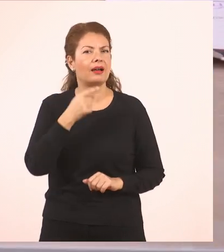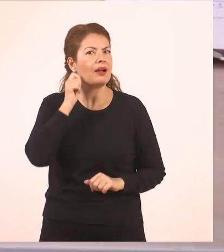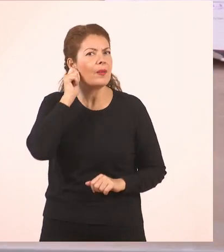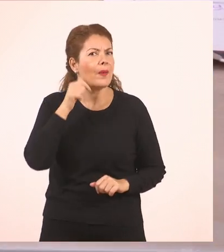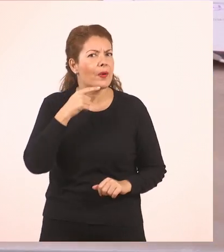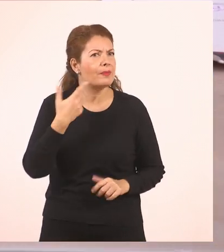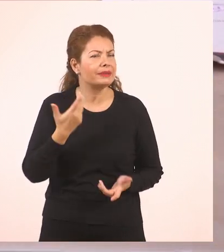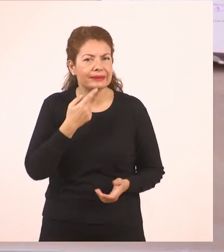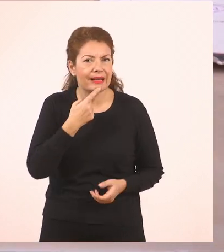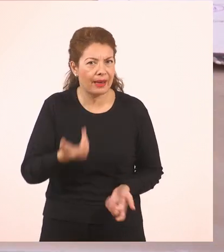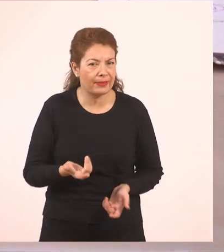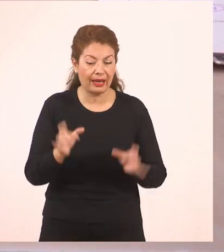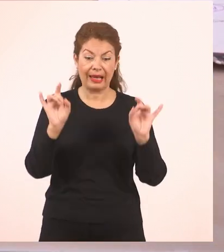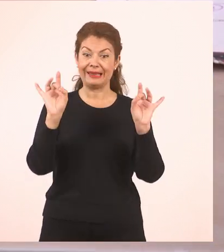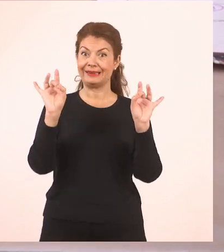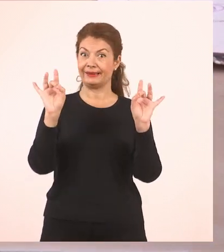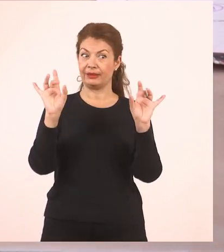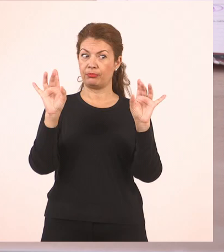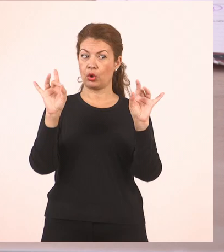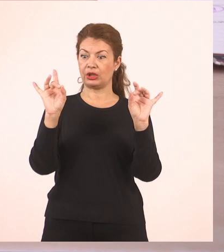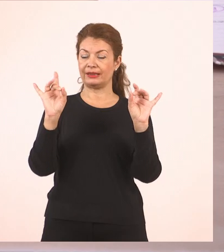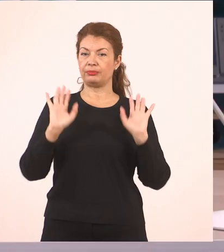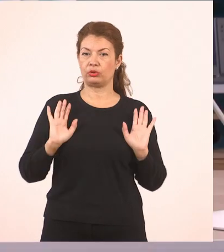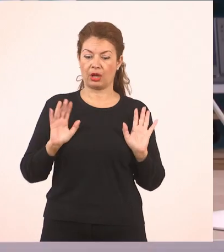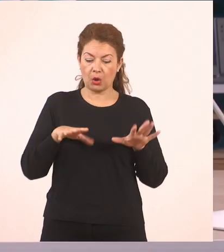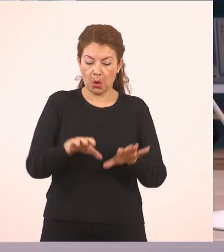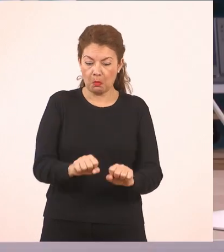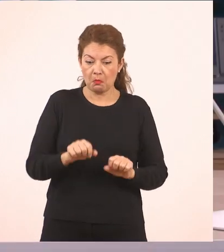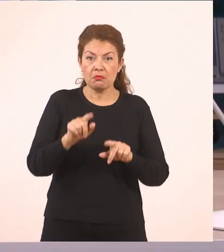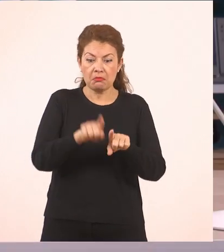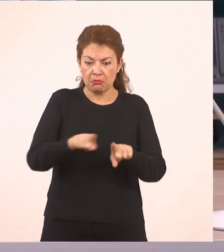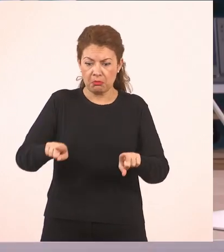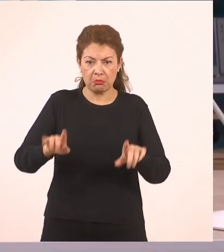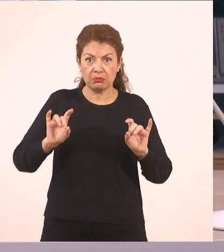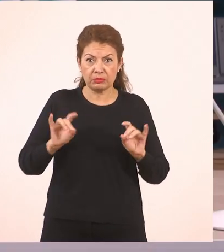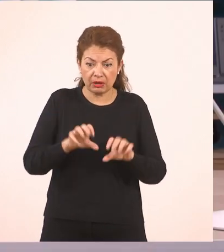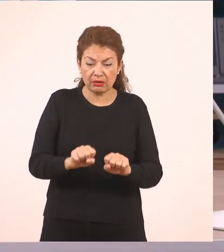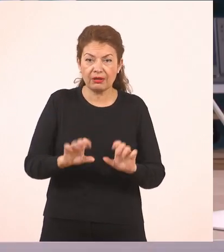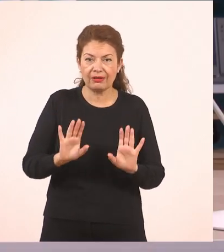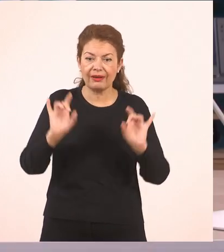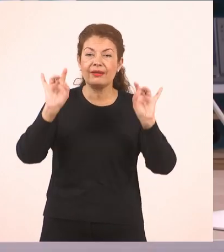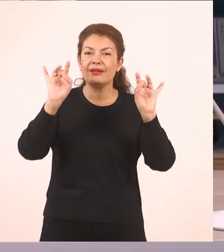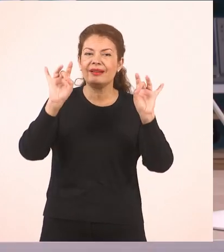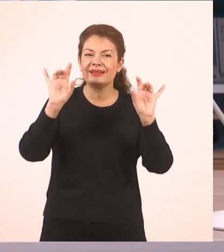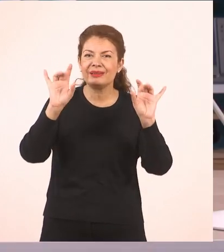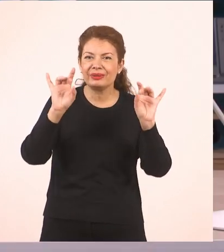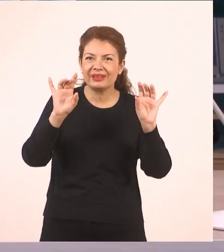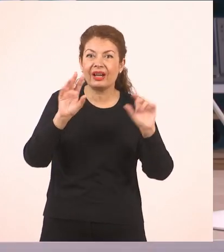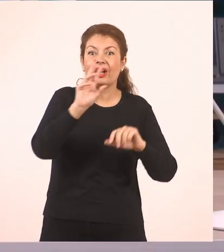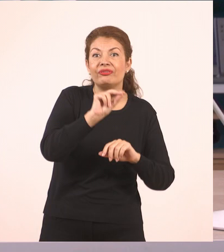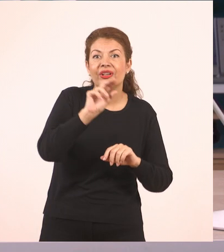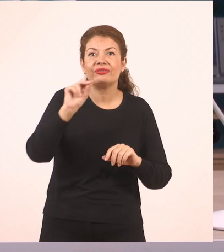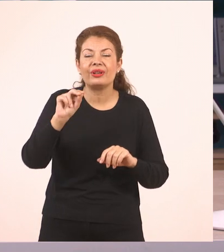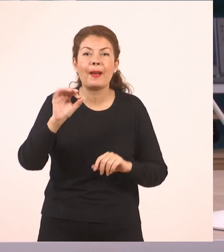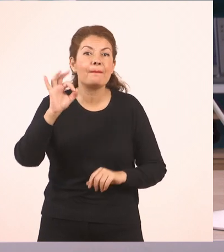τίποτα, άρα έχω στα χέρια μου το μηδέν. Δεν, μηδέν, ίσον τίποτα. Καθόλου